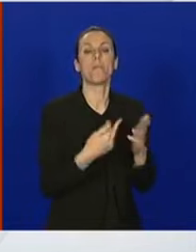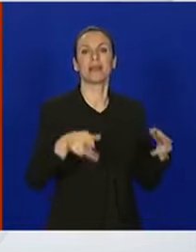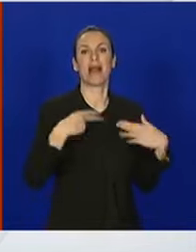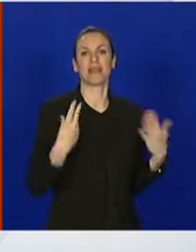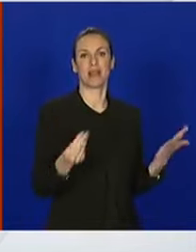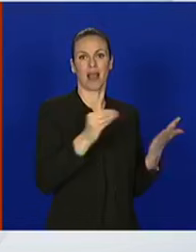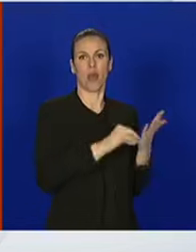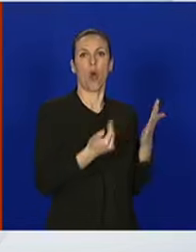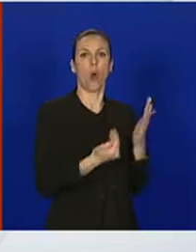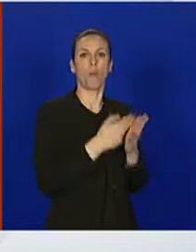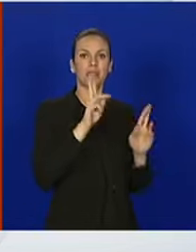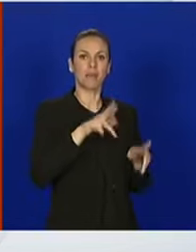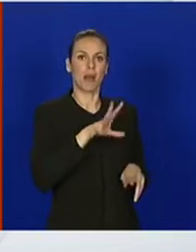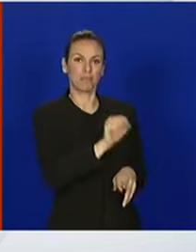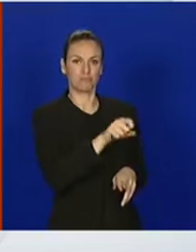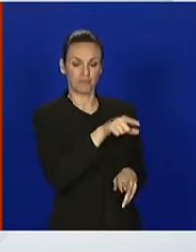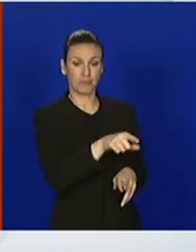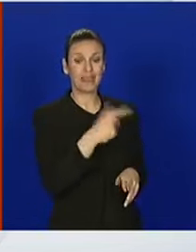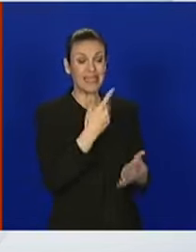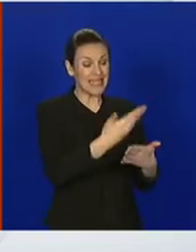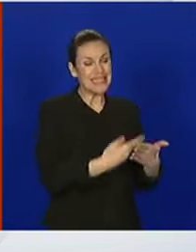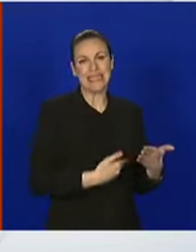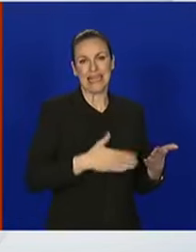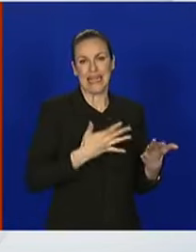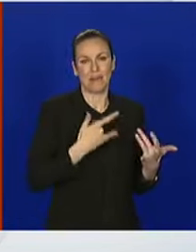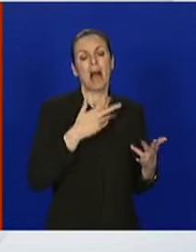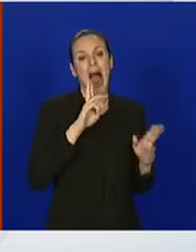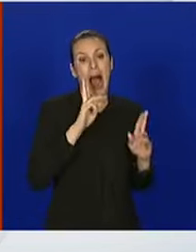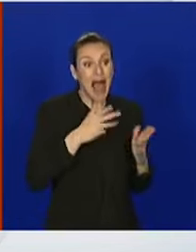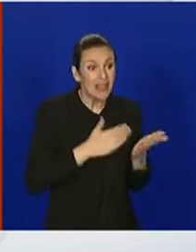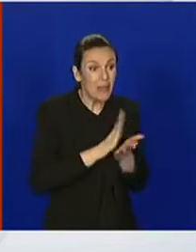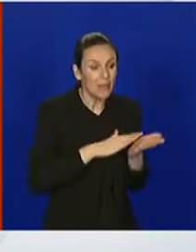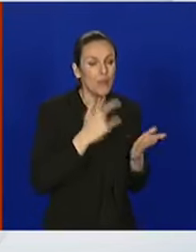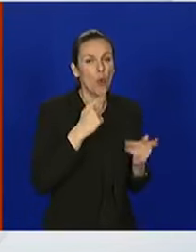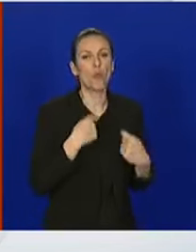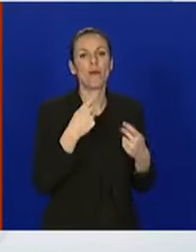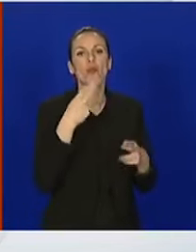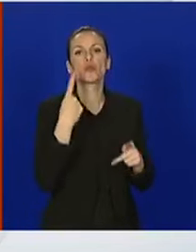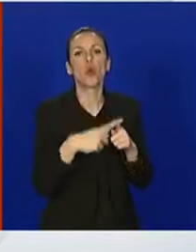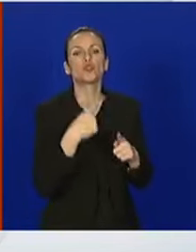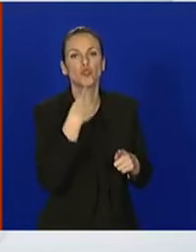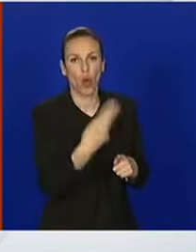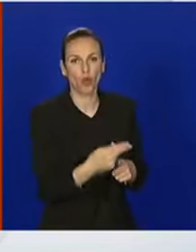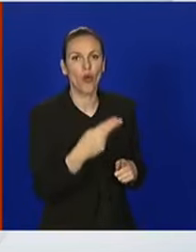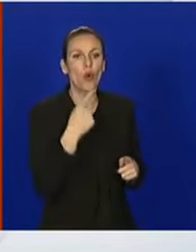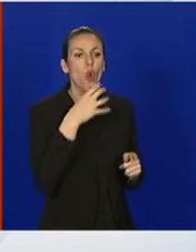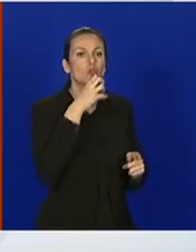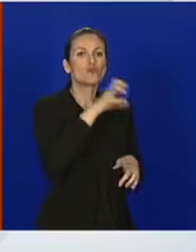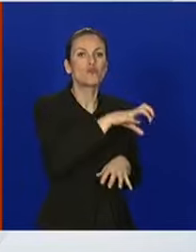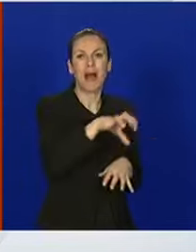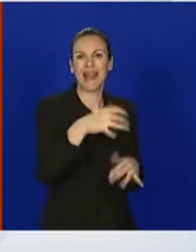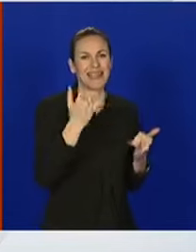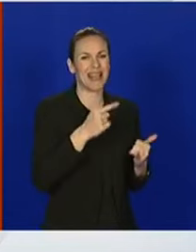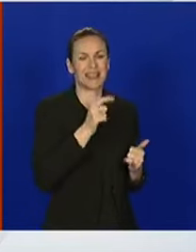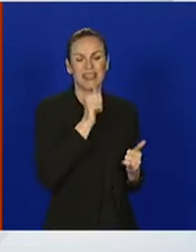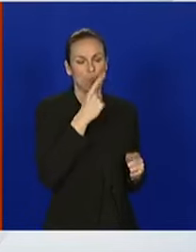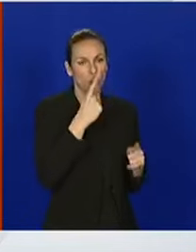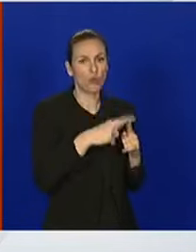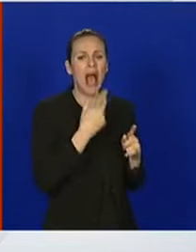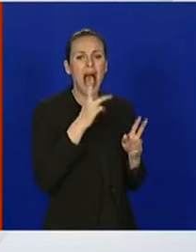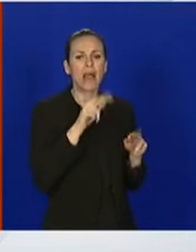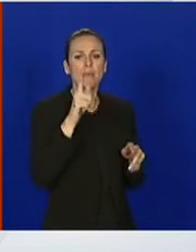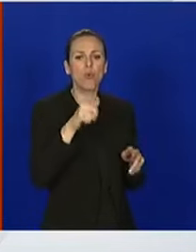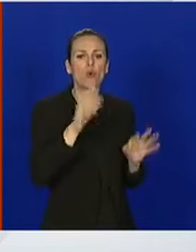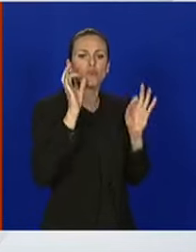Dakle, da imam sad spisa mogu bi vam vrlo precizno reći iz kojih je županija, ali sad u ovom trenutku to nemam, ali mogu vam to